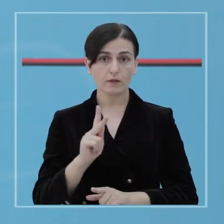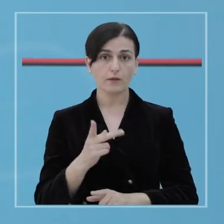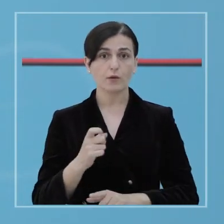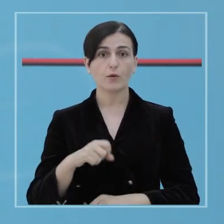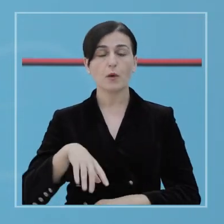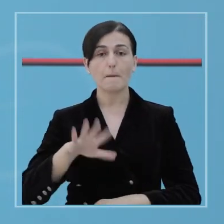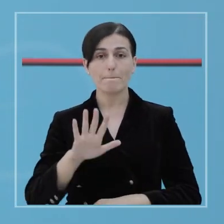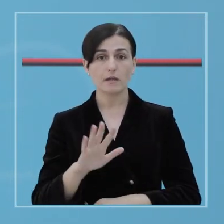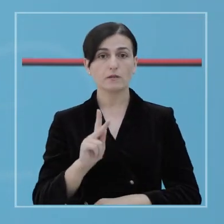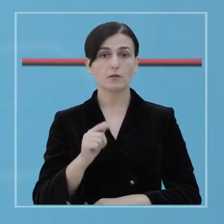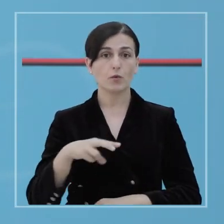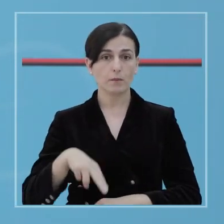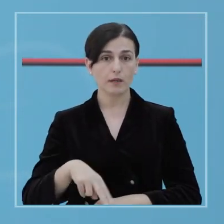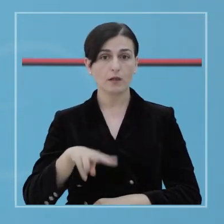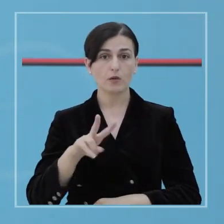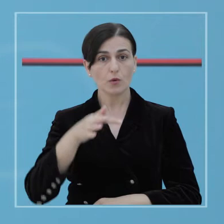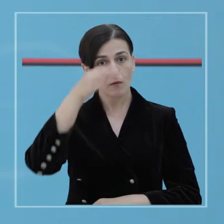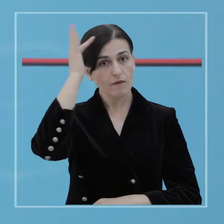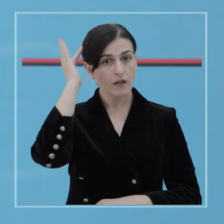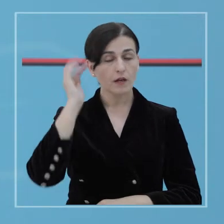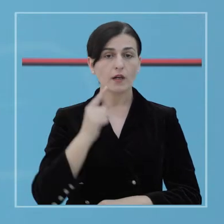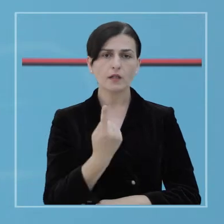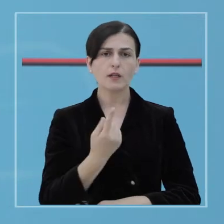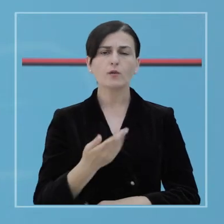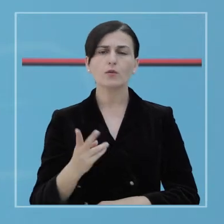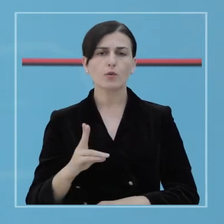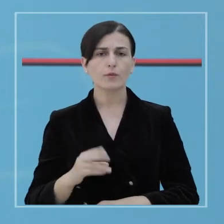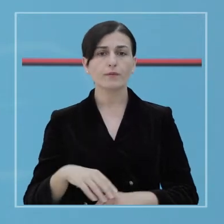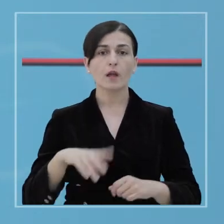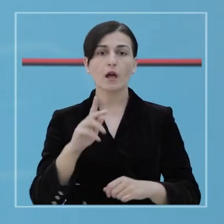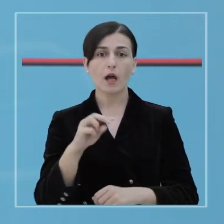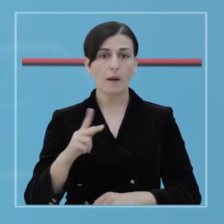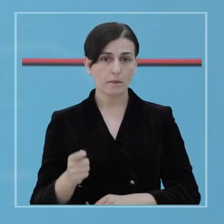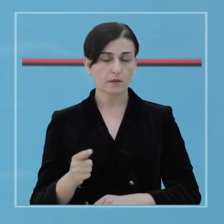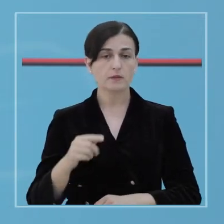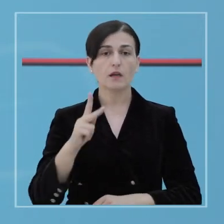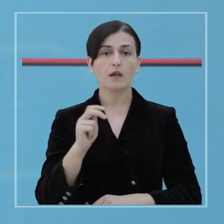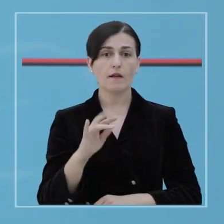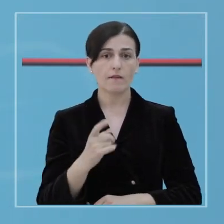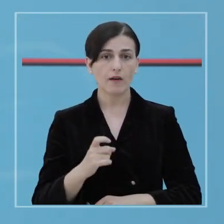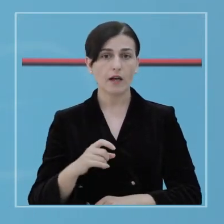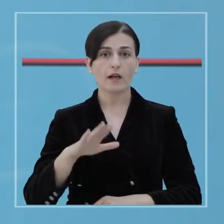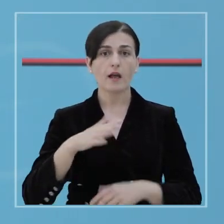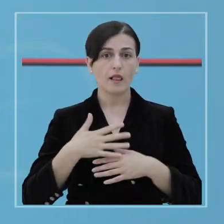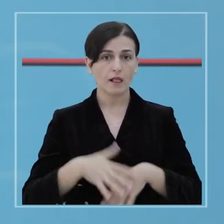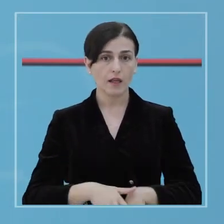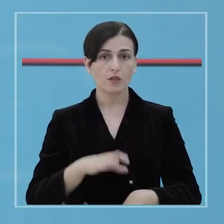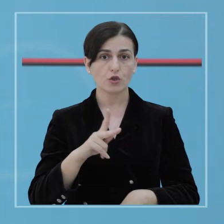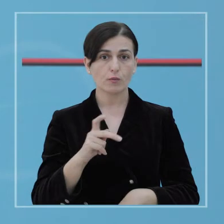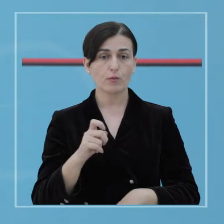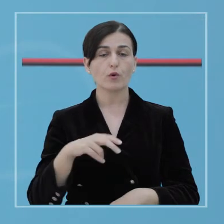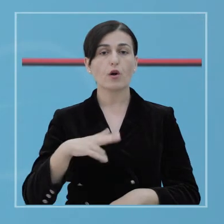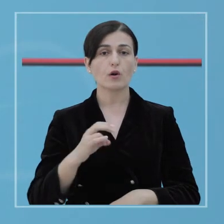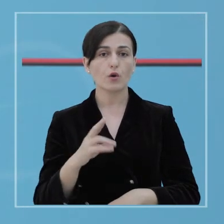në Kry, 5 në Kurbin, 2 në Firë dhe nga një rast përkatsisht në Kamës, Kavaj, Lesh,